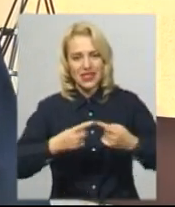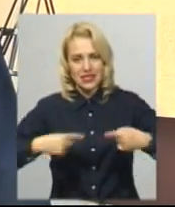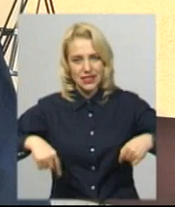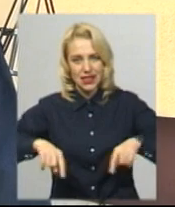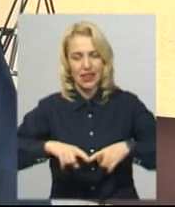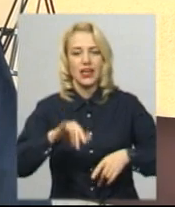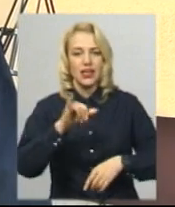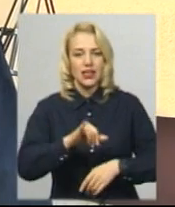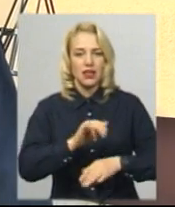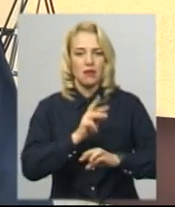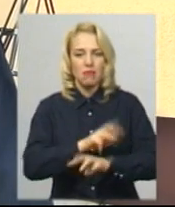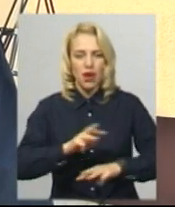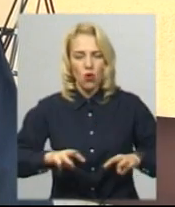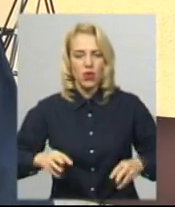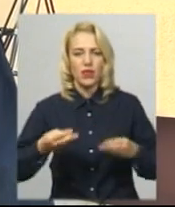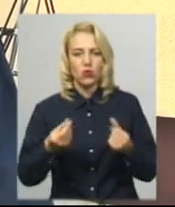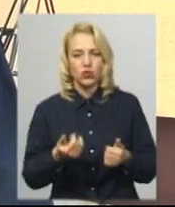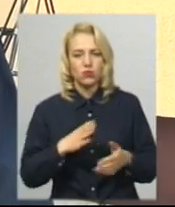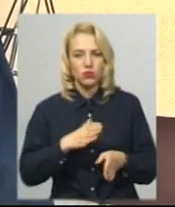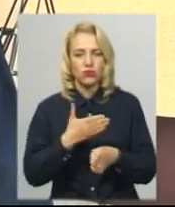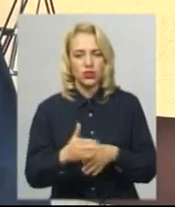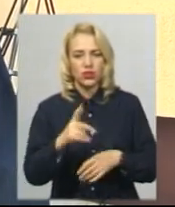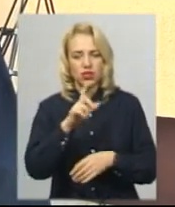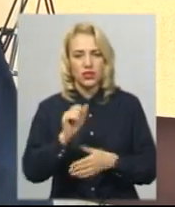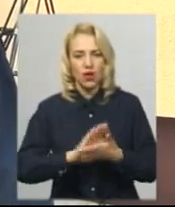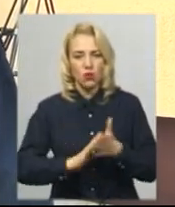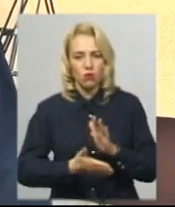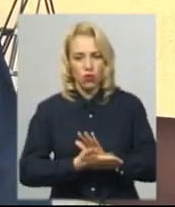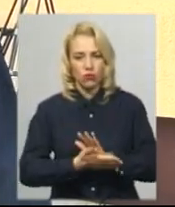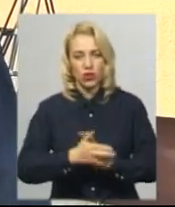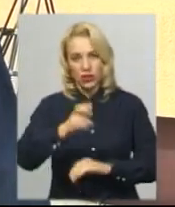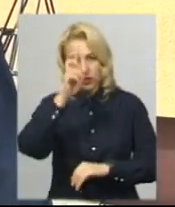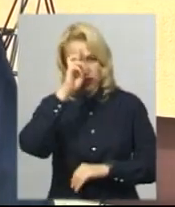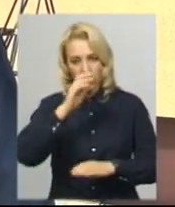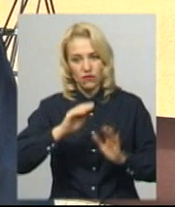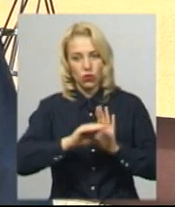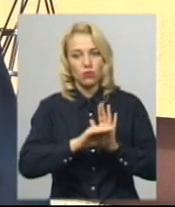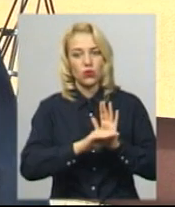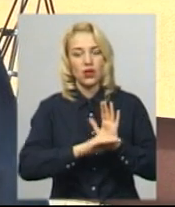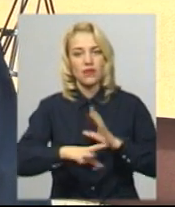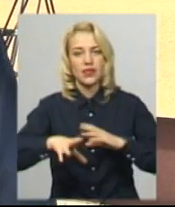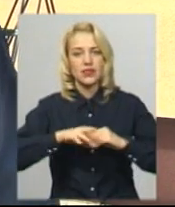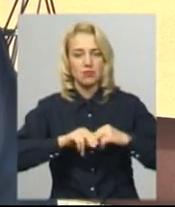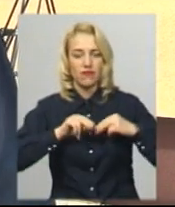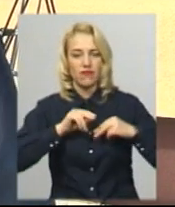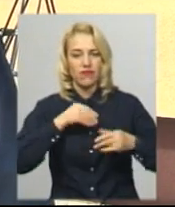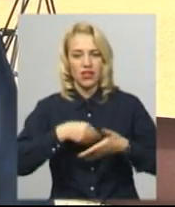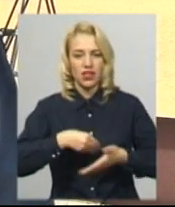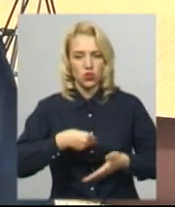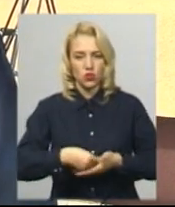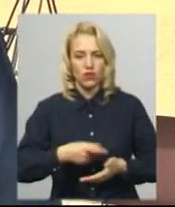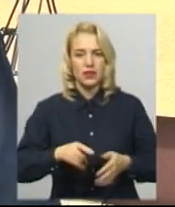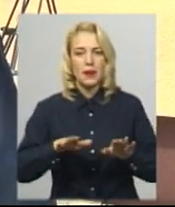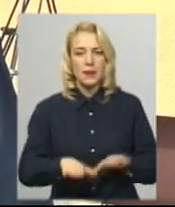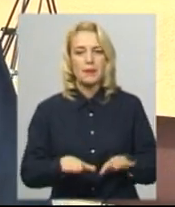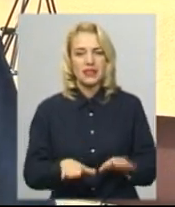коштів відділено за умовою державної програми на співфінансування з місцевого бюджету,